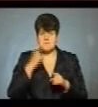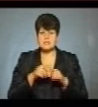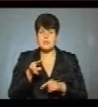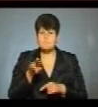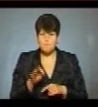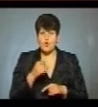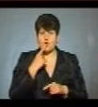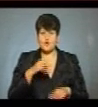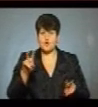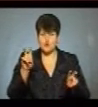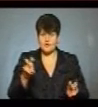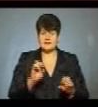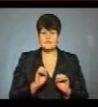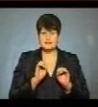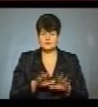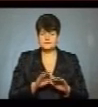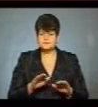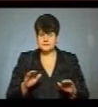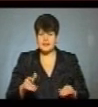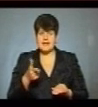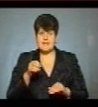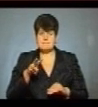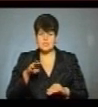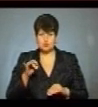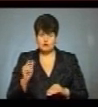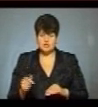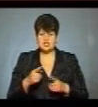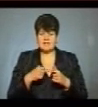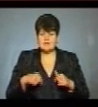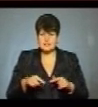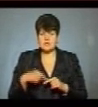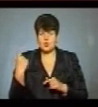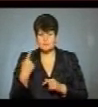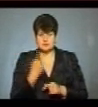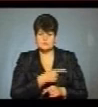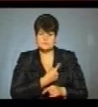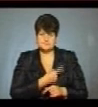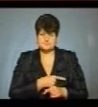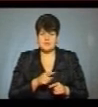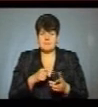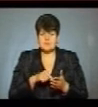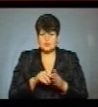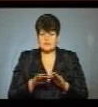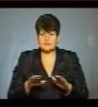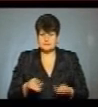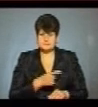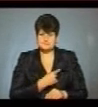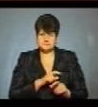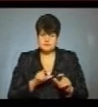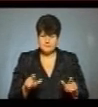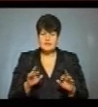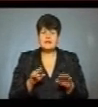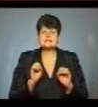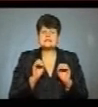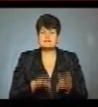крові». Її передадуть пацієнтам гематологічних відділень обласної університетської та міської дитячої лікарень. Як здавали